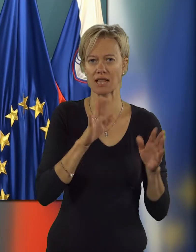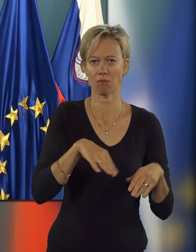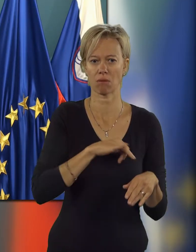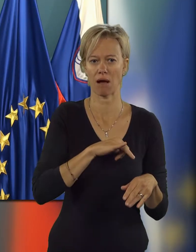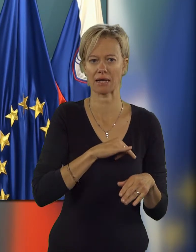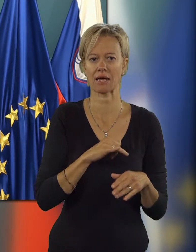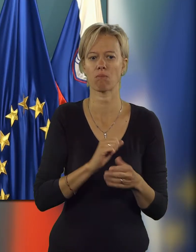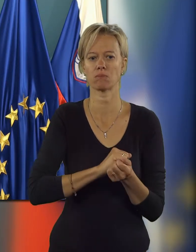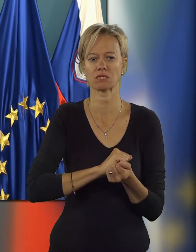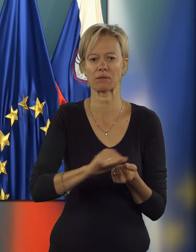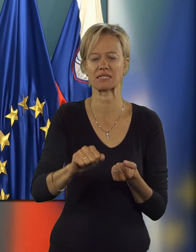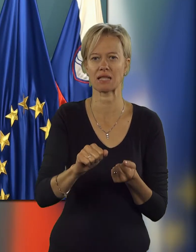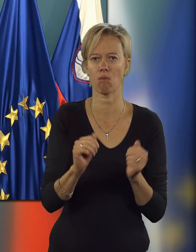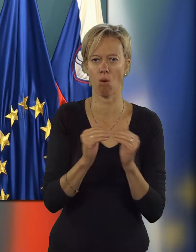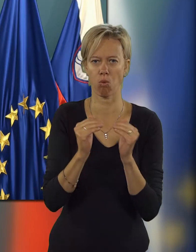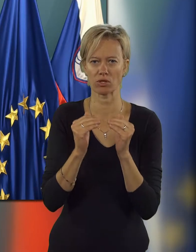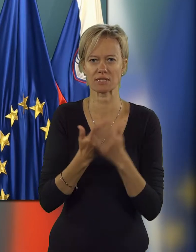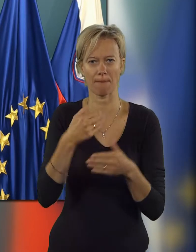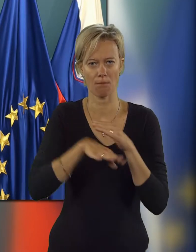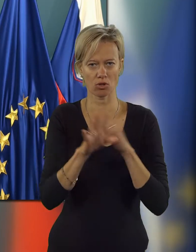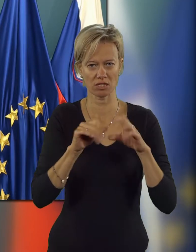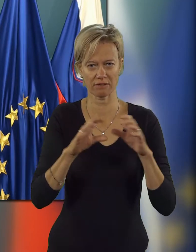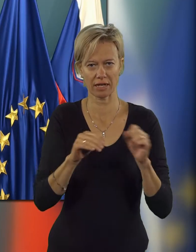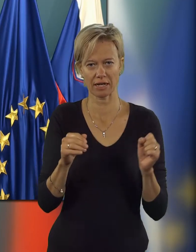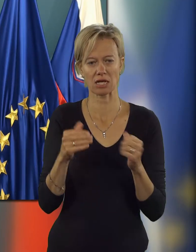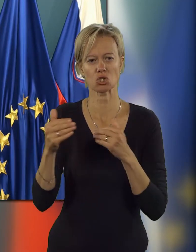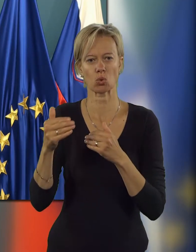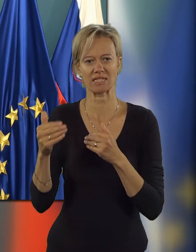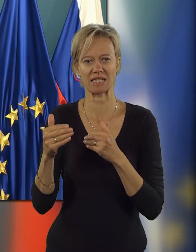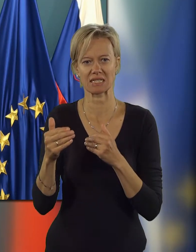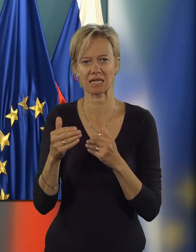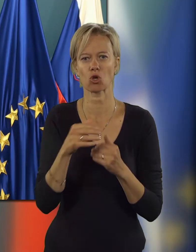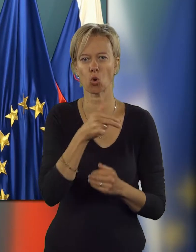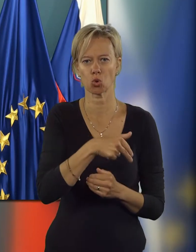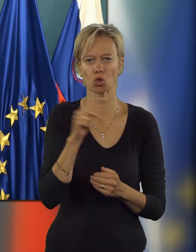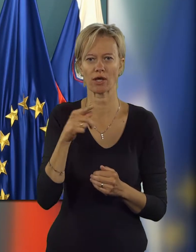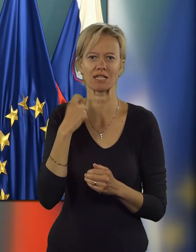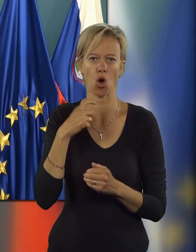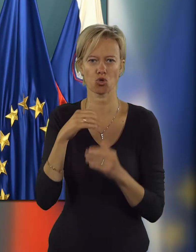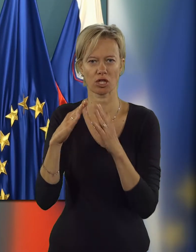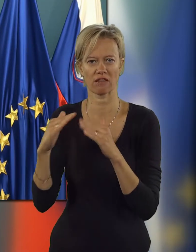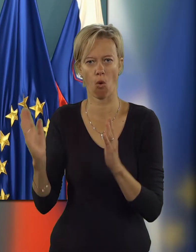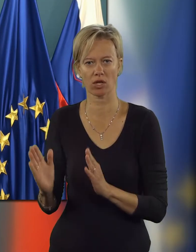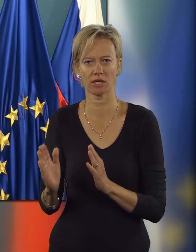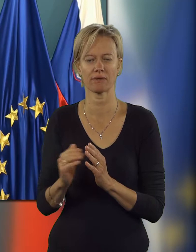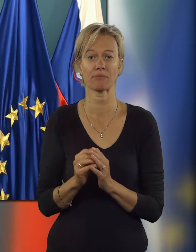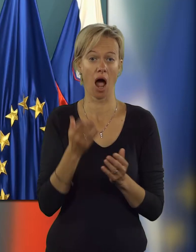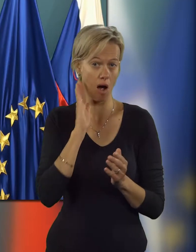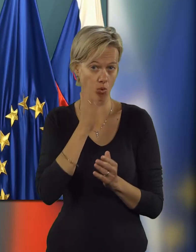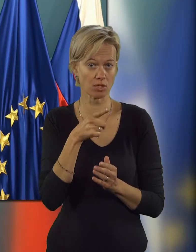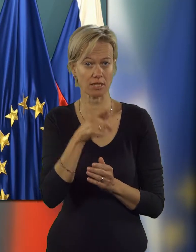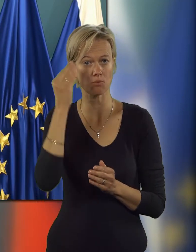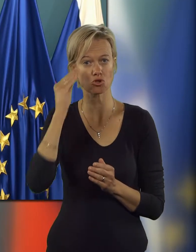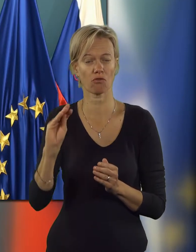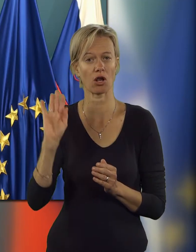imenovane izbrisne pobotnice za podizvajalce na soseski nokturno in celovški dvori. Boste spoštovali to